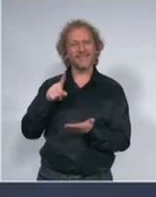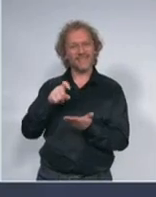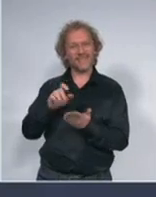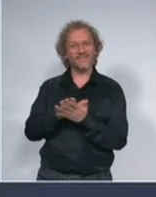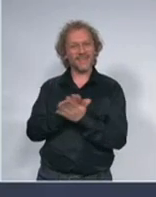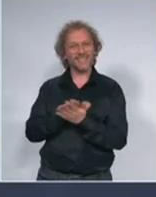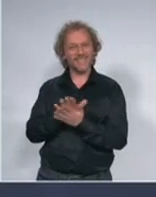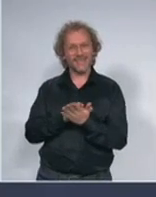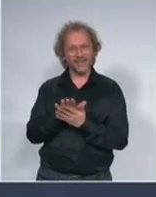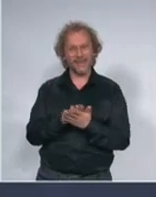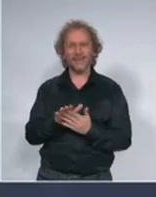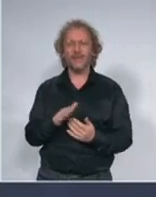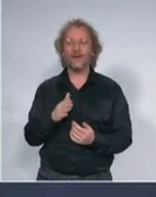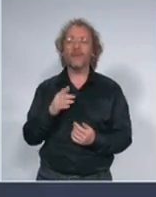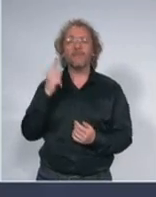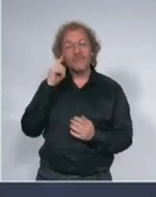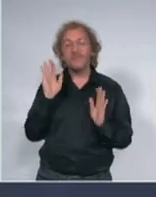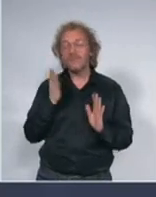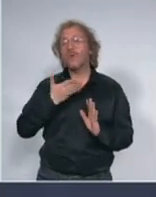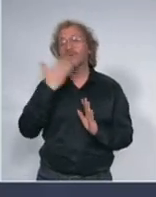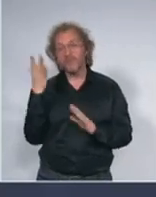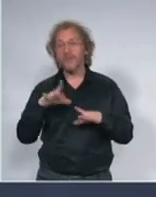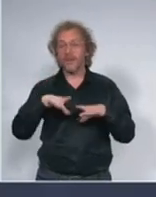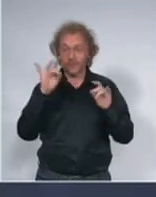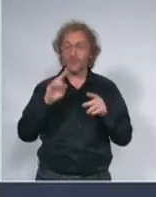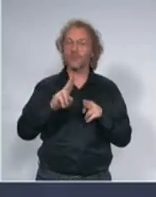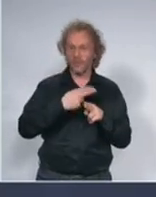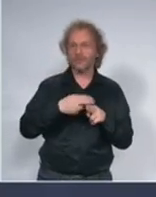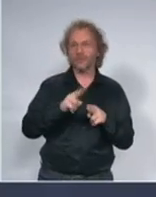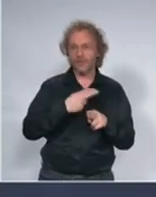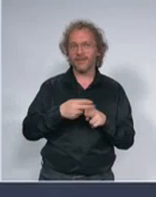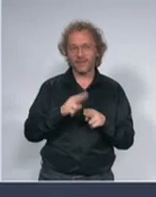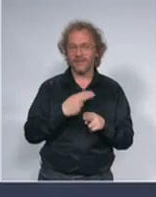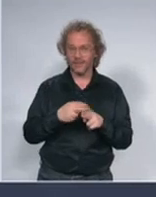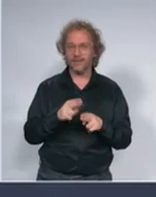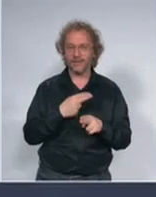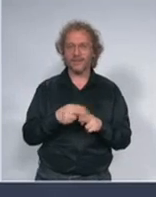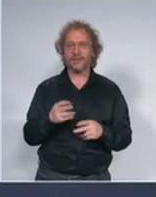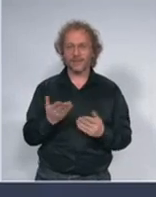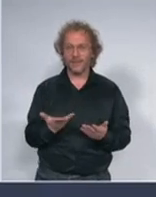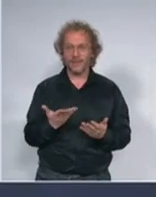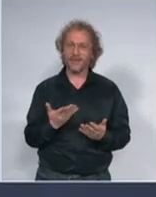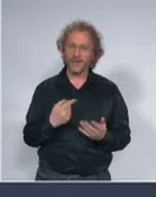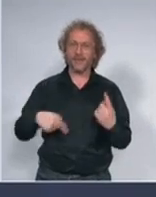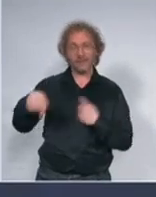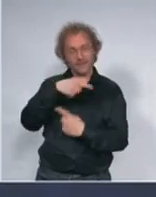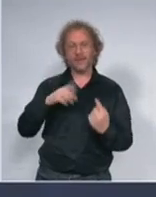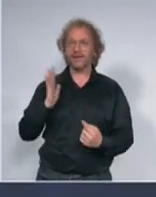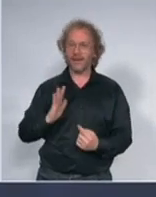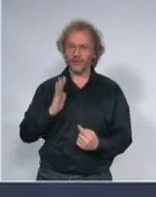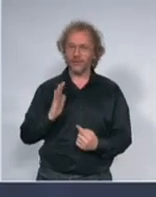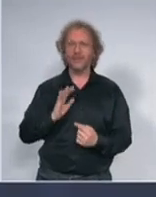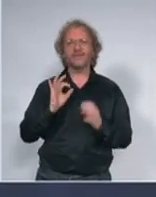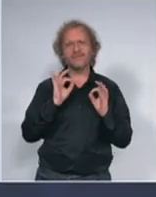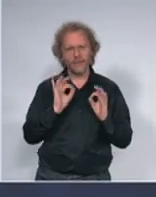našli rješenje za najveće probleme i da će građani zaista u narednih